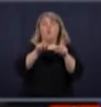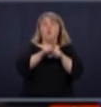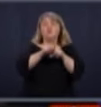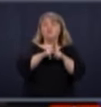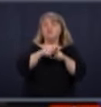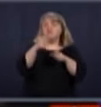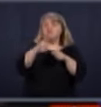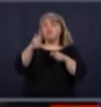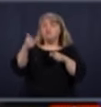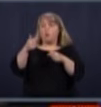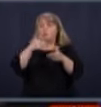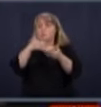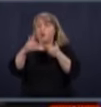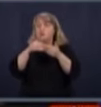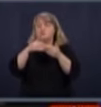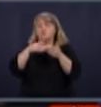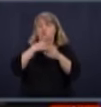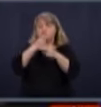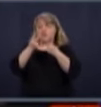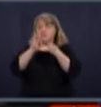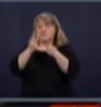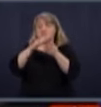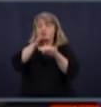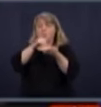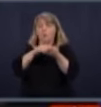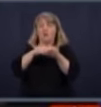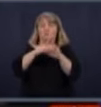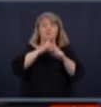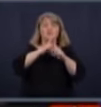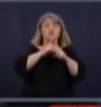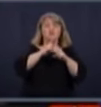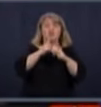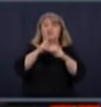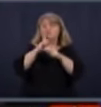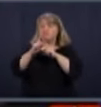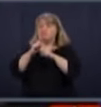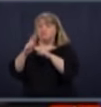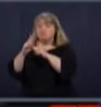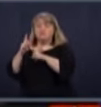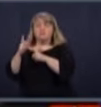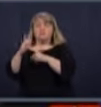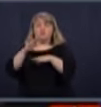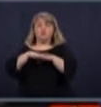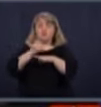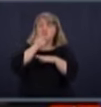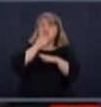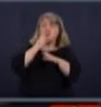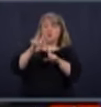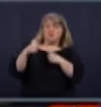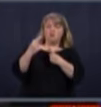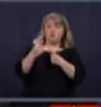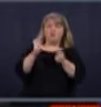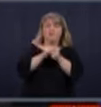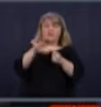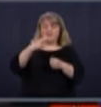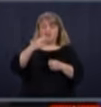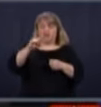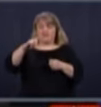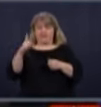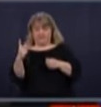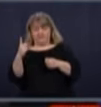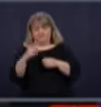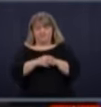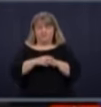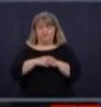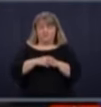Montréal pour discuter de ce qui est arrivé avec les CHSLD. Donc, j'en ai parlé à Montréal,